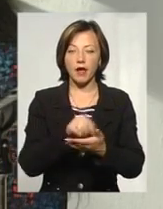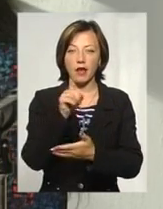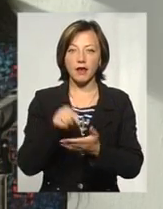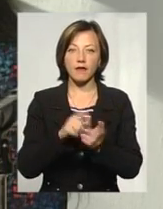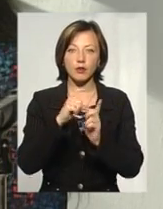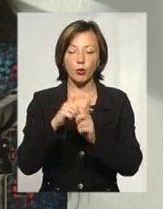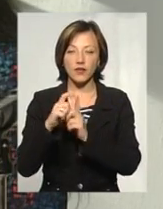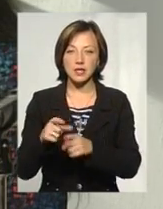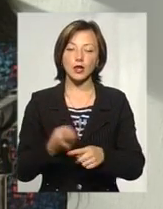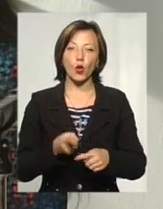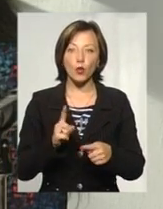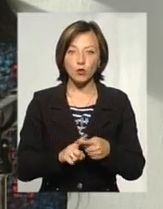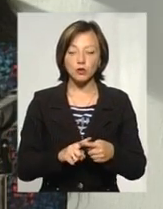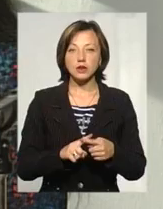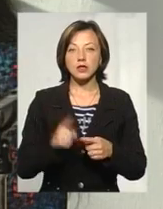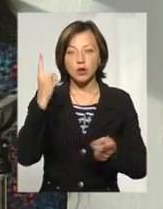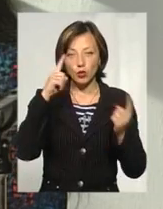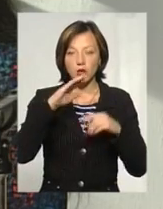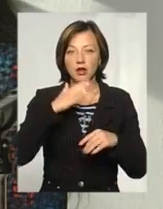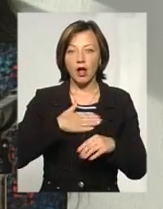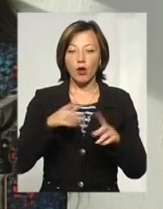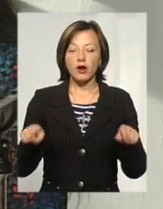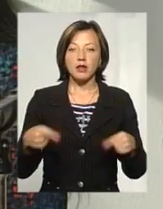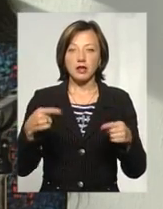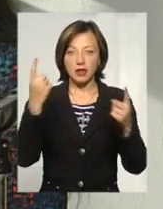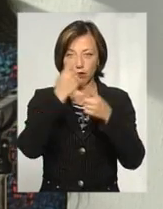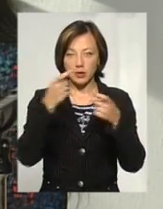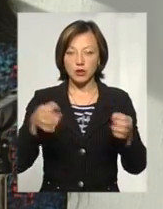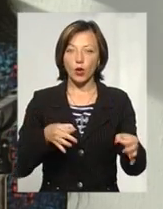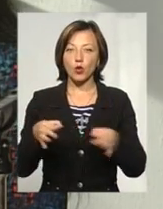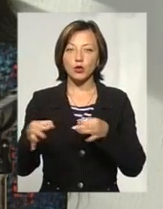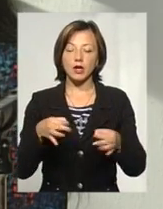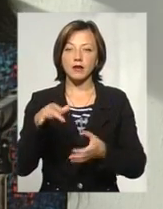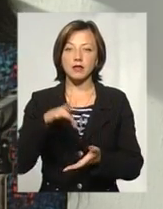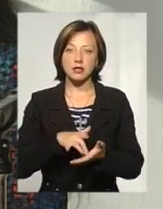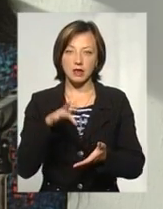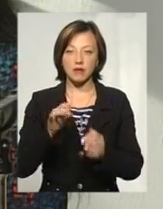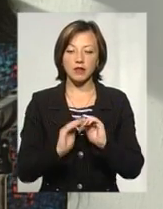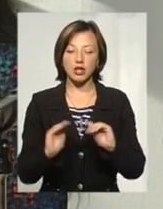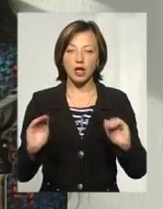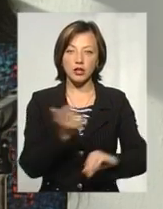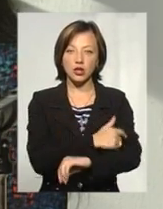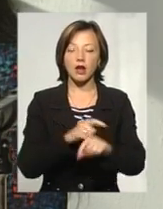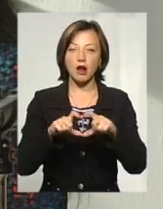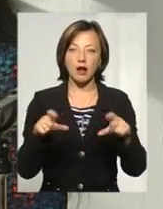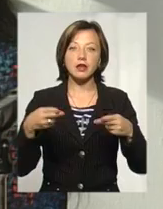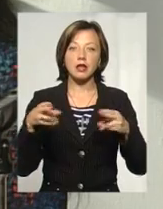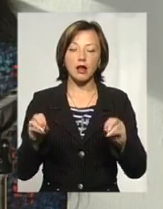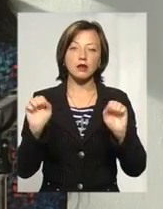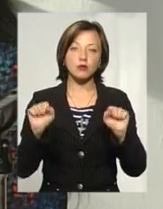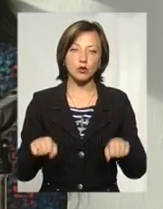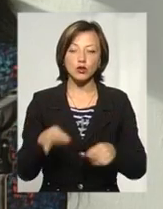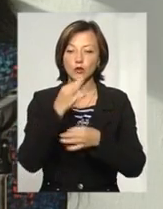І тому задумка наша – організувати інформаційно-консультативний центр в дитячій лікарні, де, в принципі, зможе